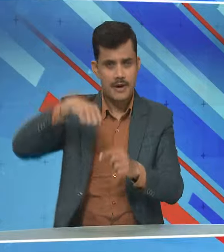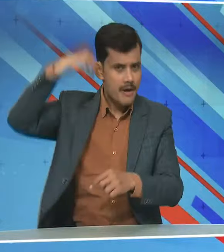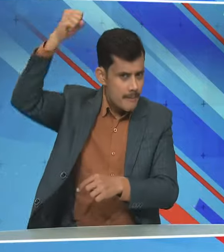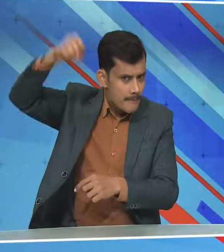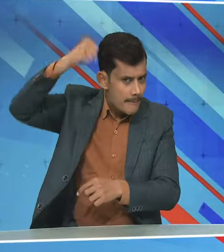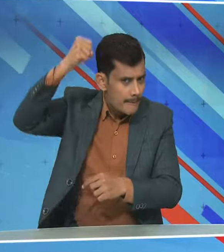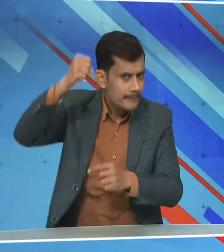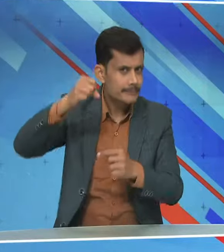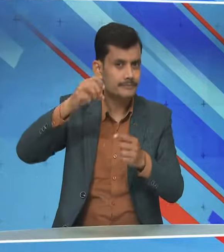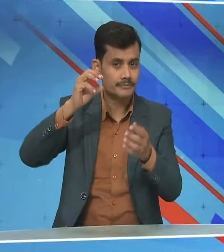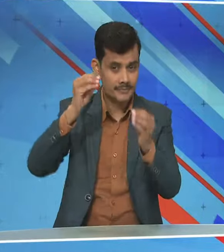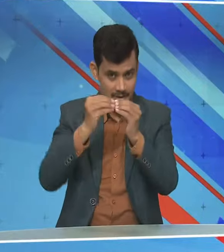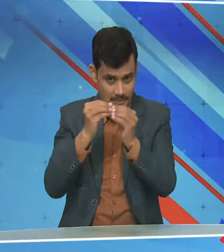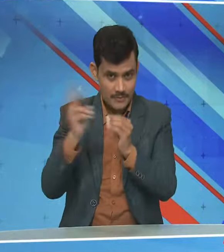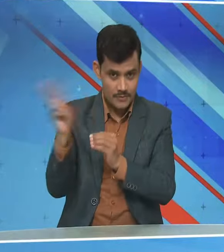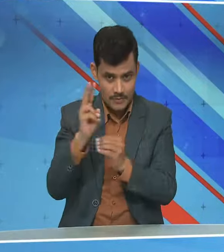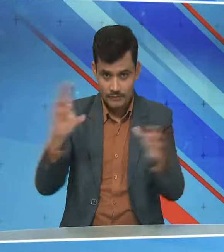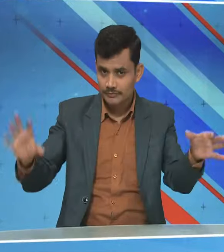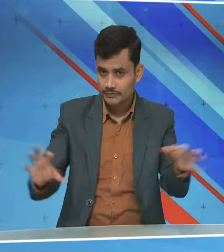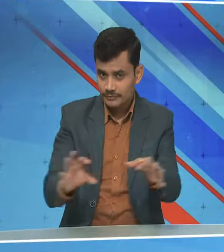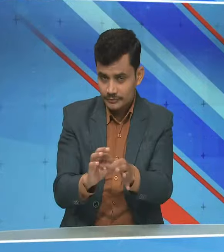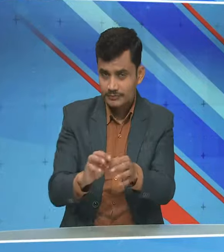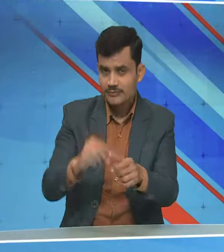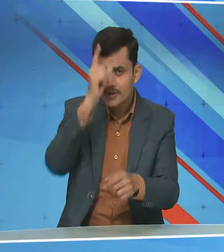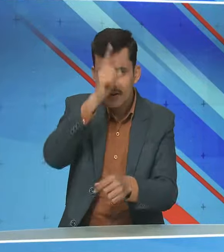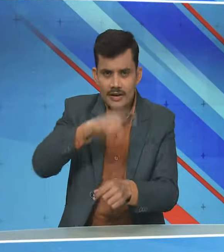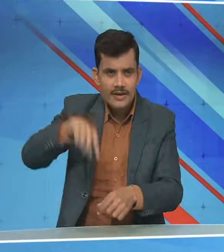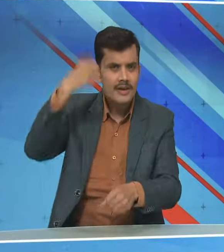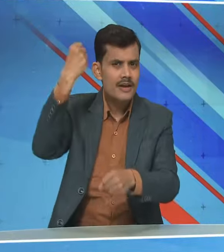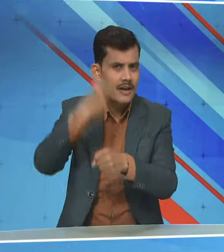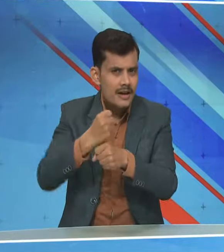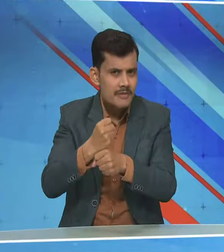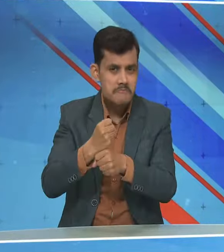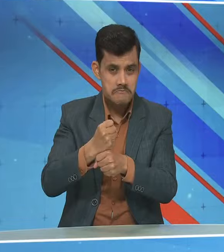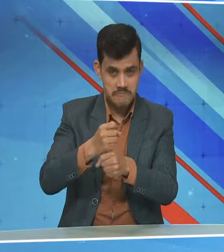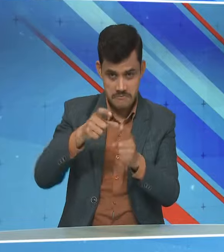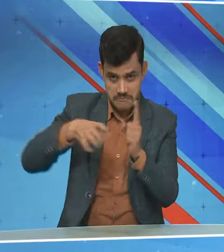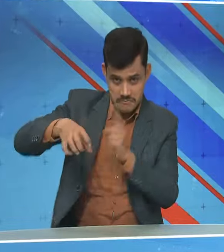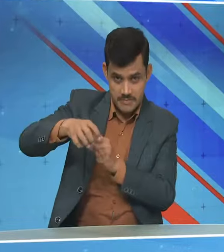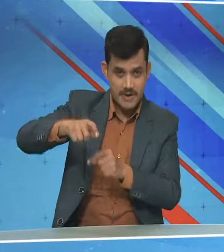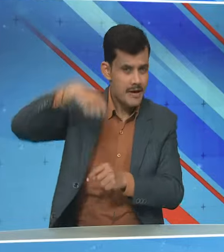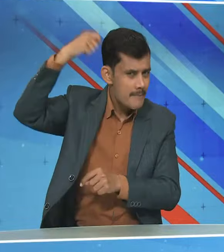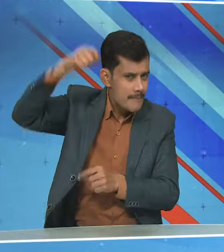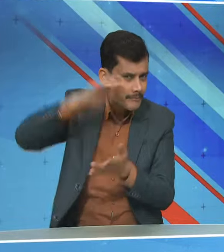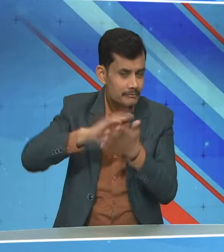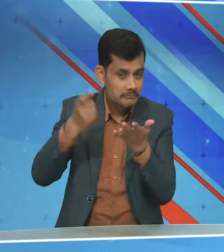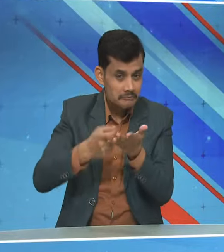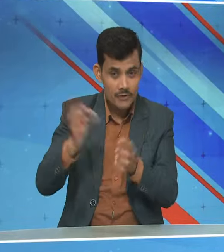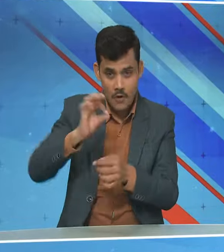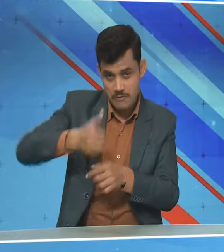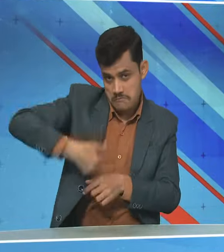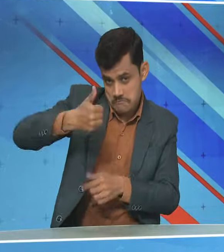मुख्यवंतरी भगवंतमान के साथ ही केंडर और दोनों राज्यों के अधिकारी भी हिस्सा ले रहे हैं